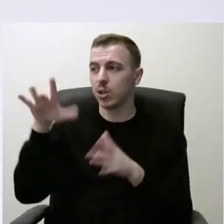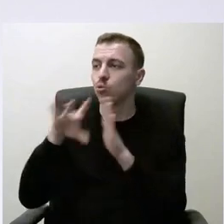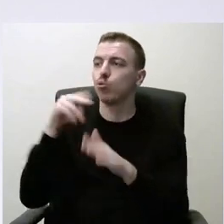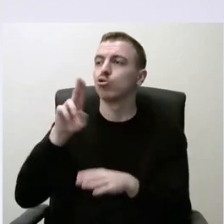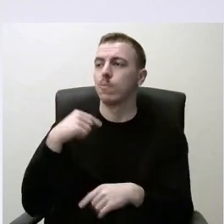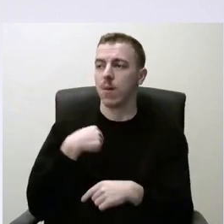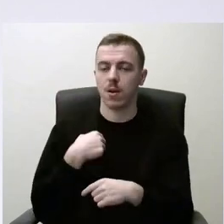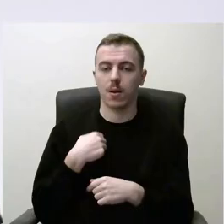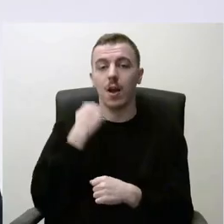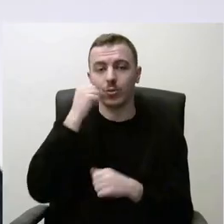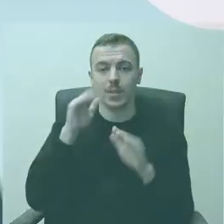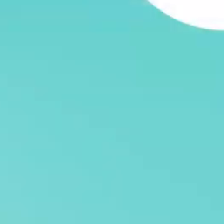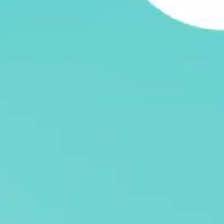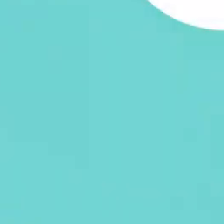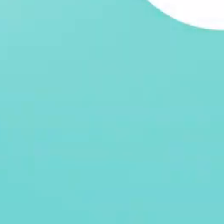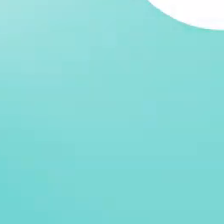Ačiū. Iki.